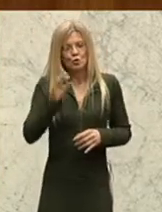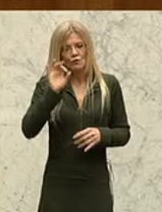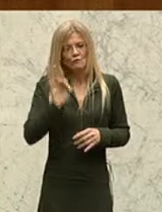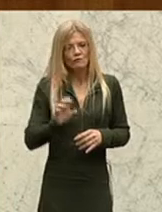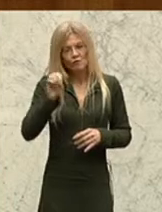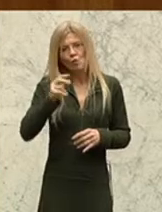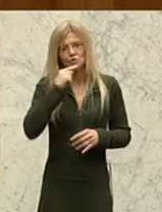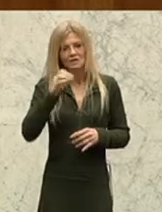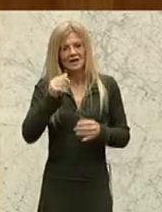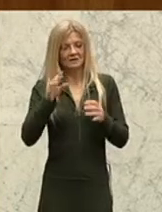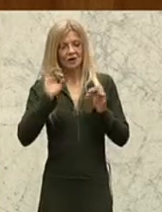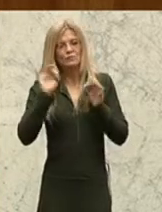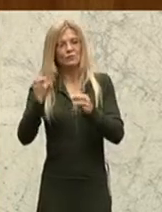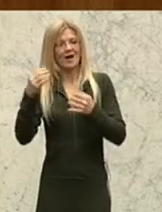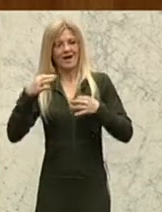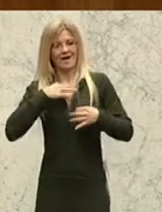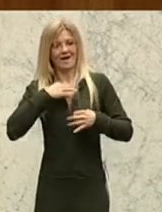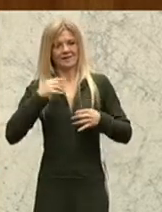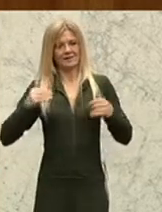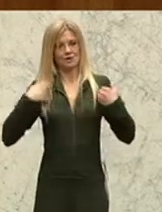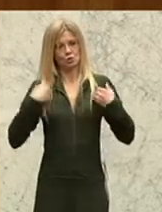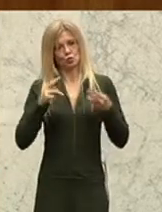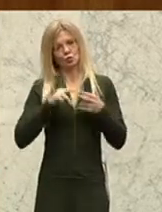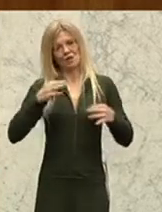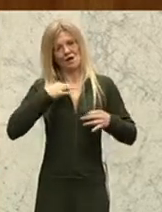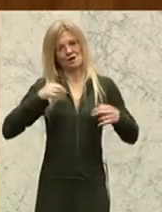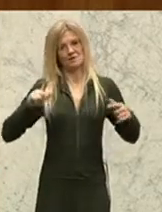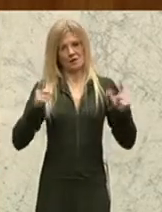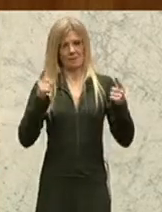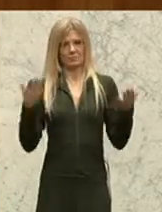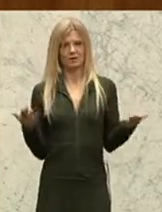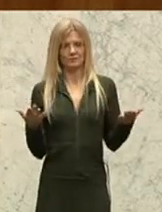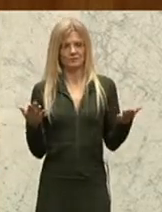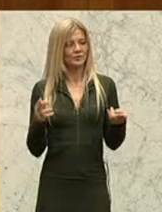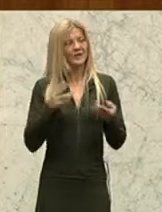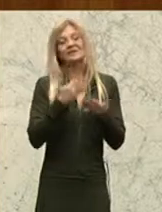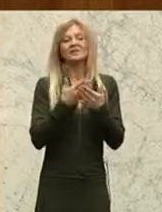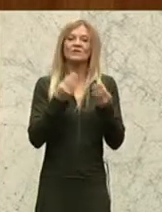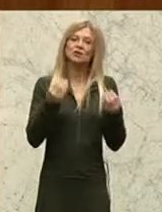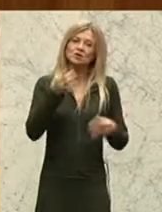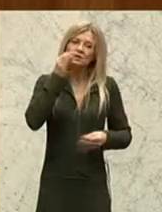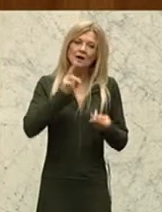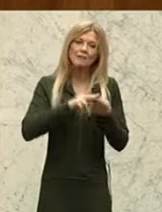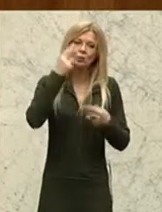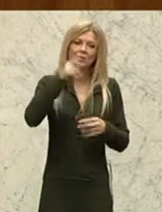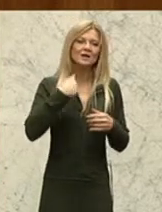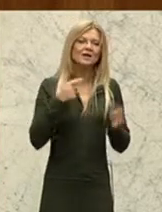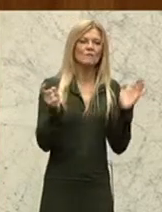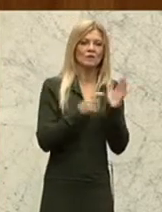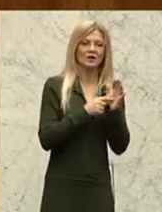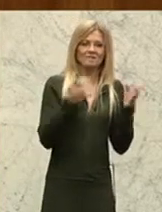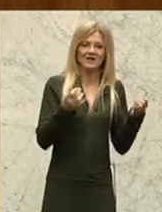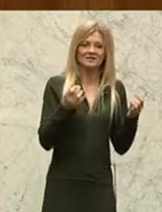Gesundheit, für das eigene Leben aus. Schätzte Damen und Herren, ich fordere daher auch auf internationaler Ebene